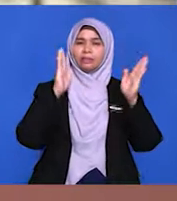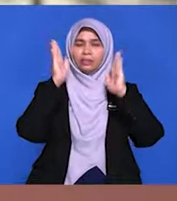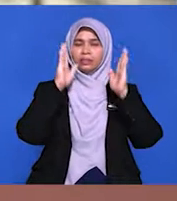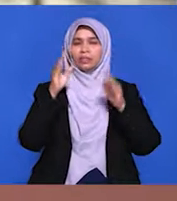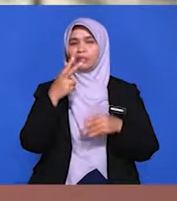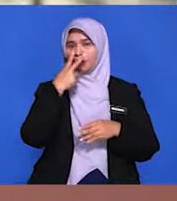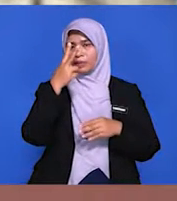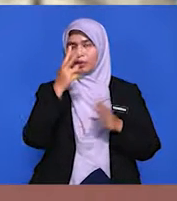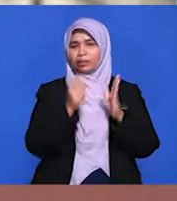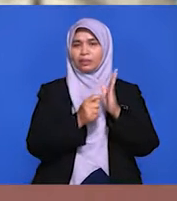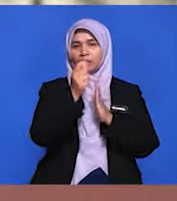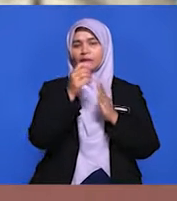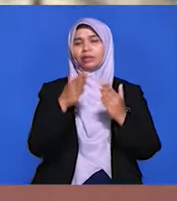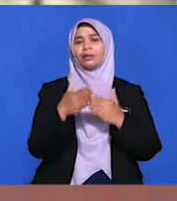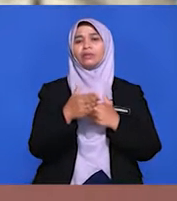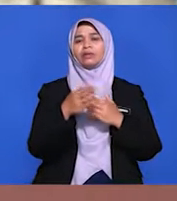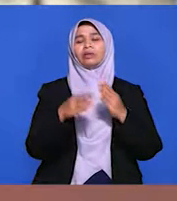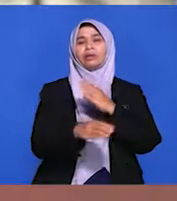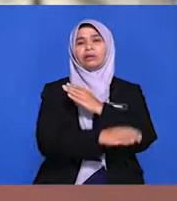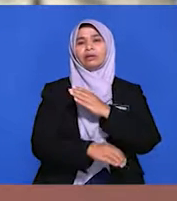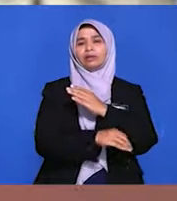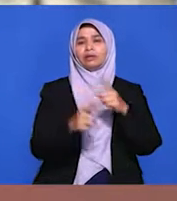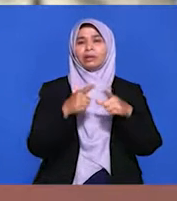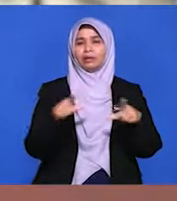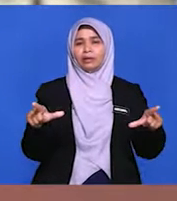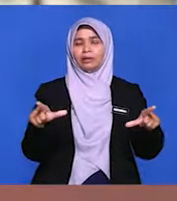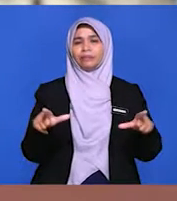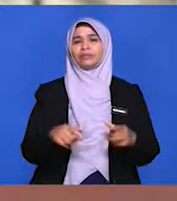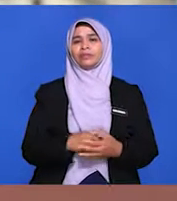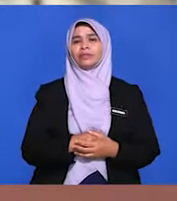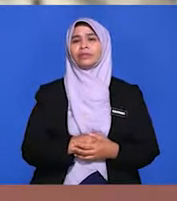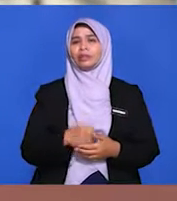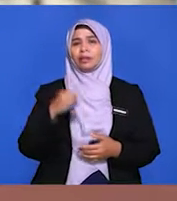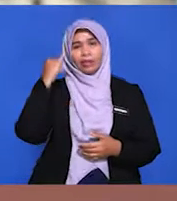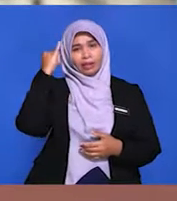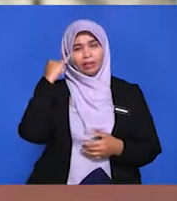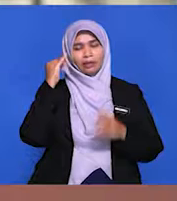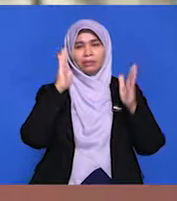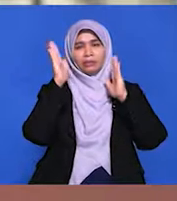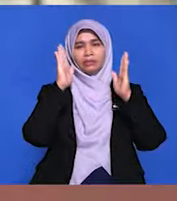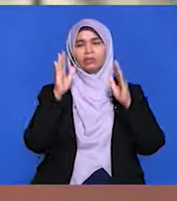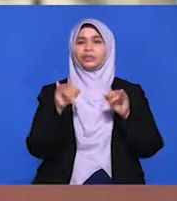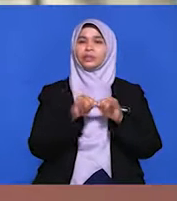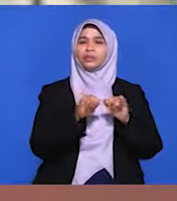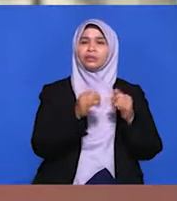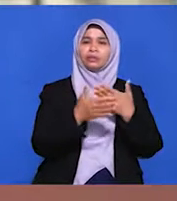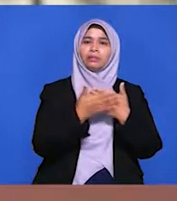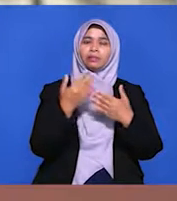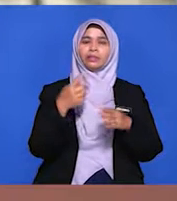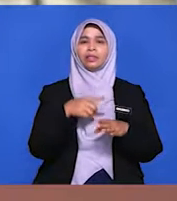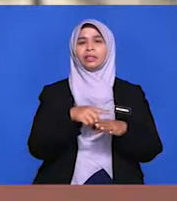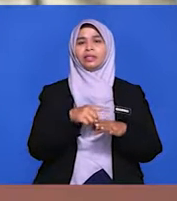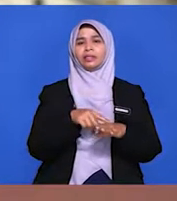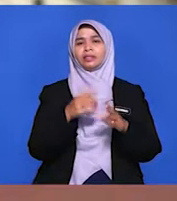semakin dipandang tinggi oleh negara lain. justru pandangan atau buah fikiran Malaysia mudah untuk diterima.